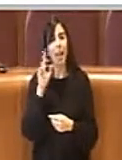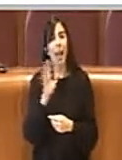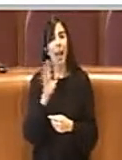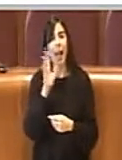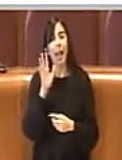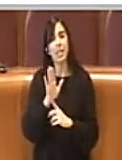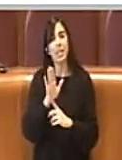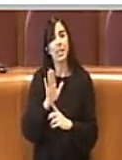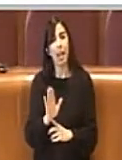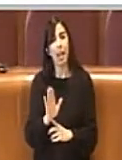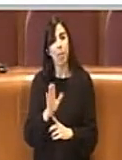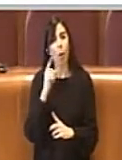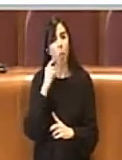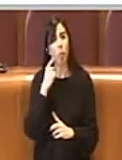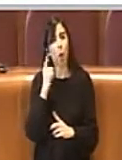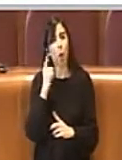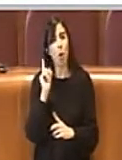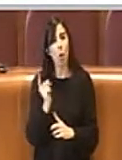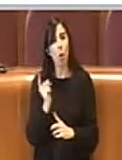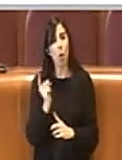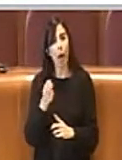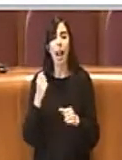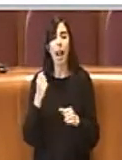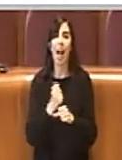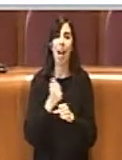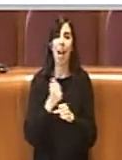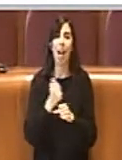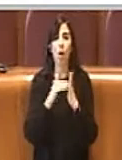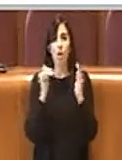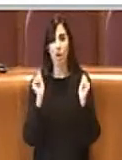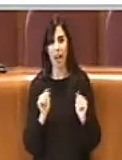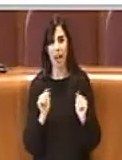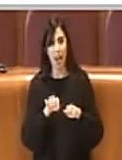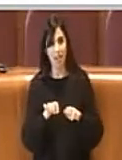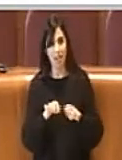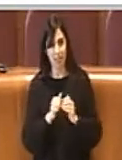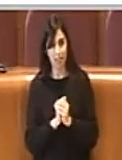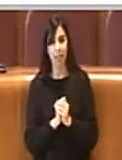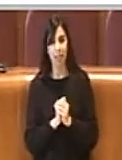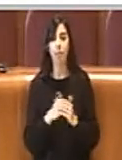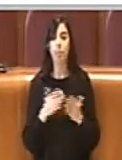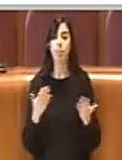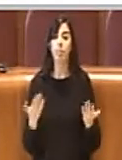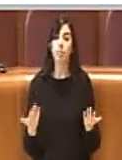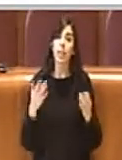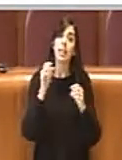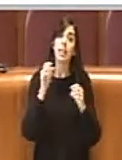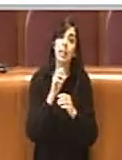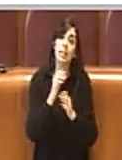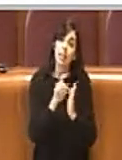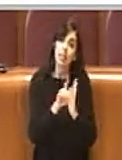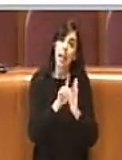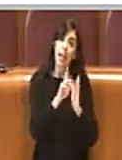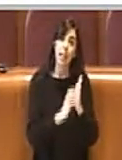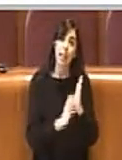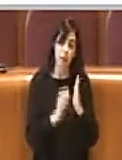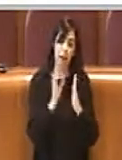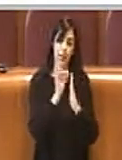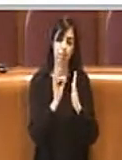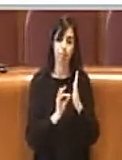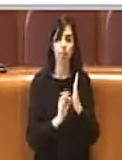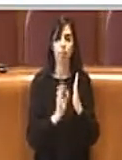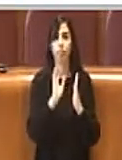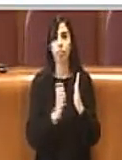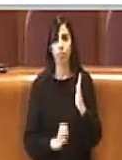sicuramente eh eh uno di questi. Ehm i punti della delibera appunto sono sono diversi tra i